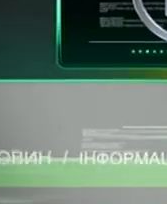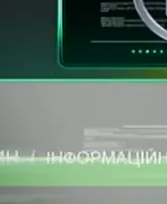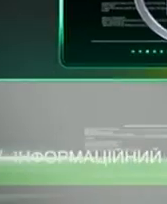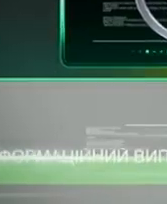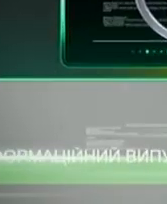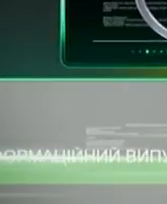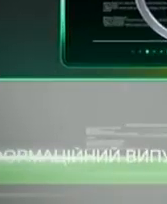Детальнішу